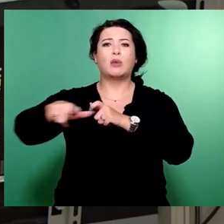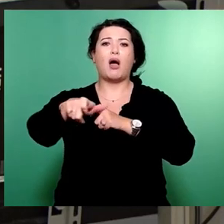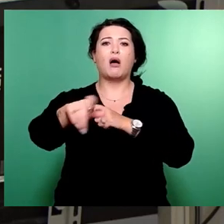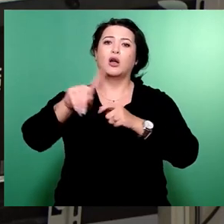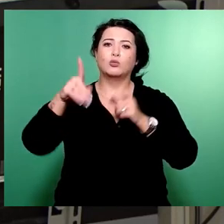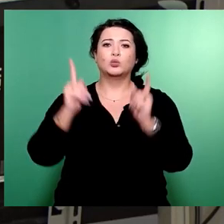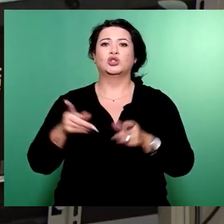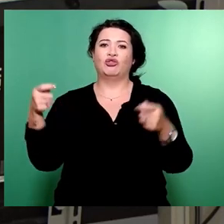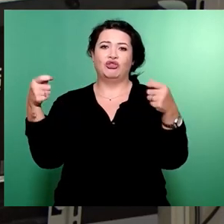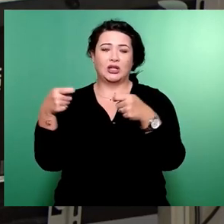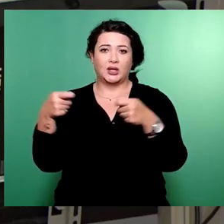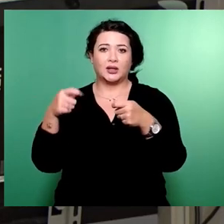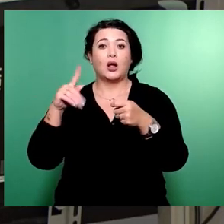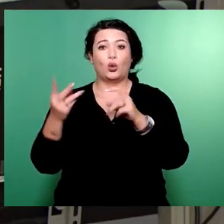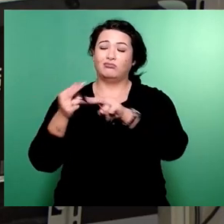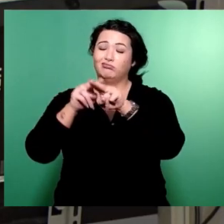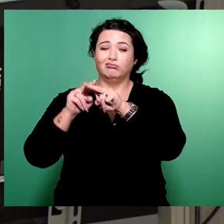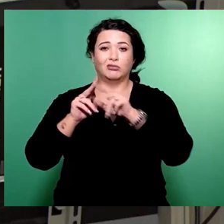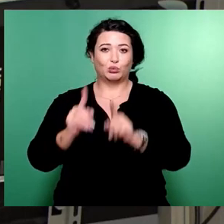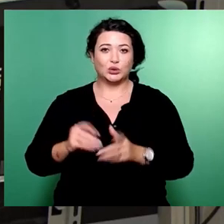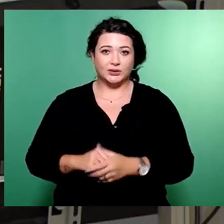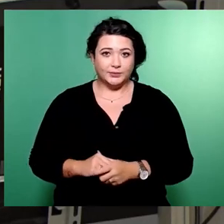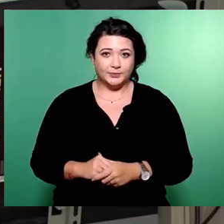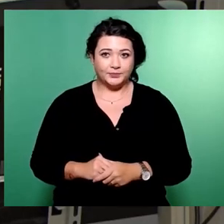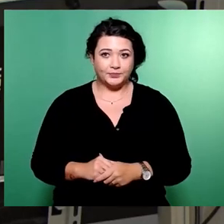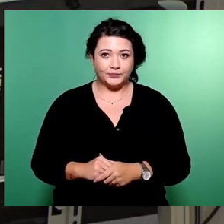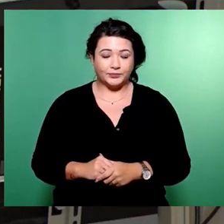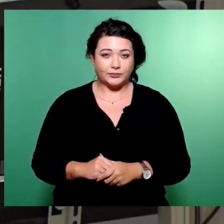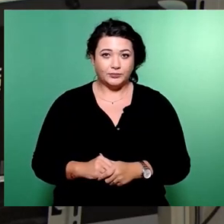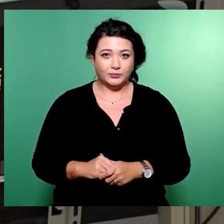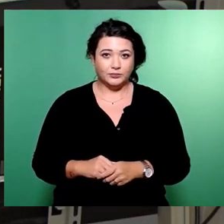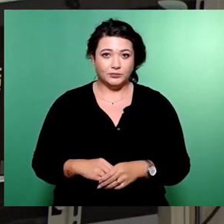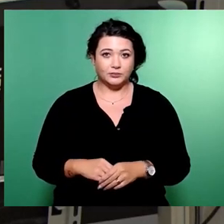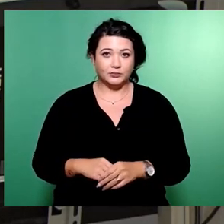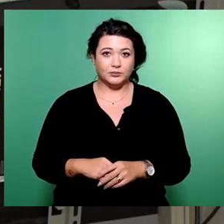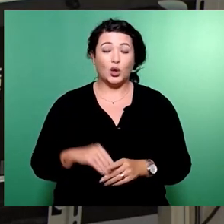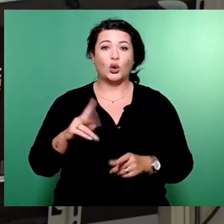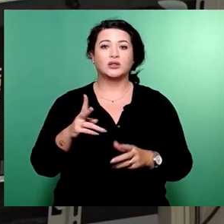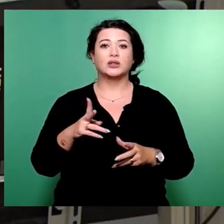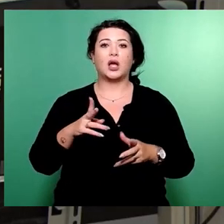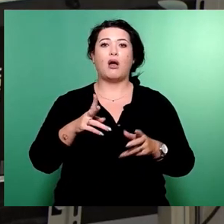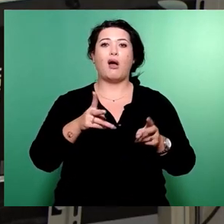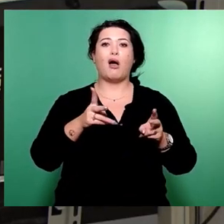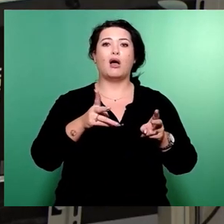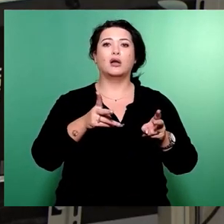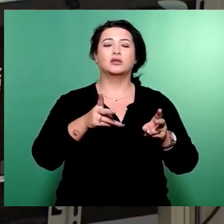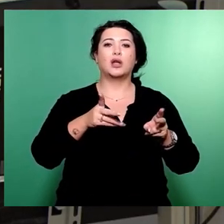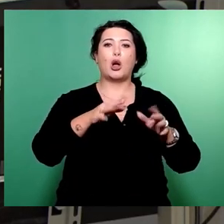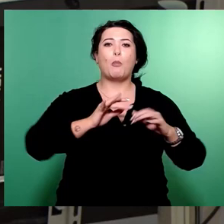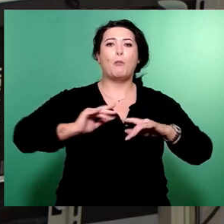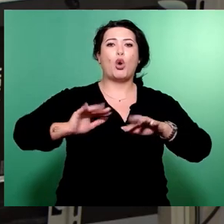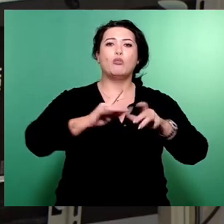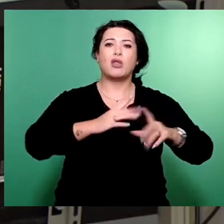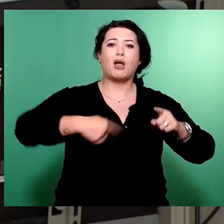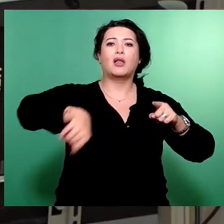finanziert ist. Auch für den Promenadenring sind unzureichende Mittel eingestellt.